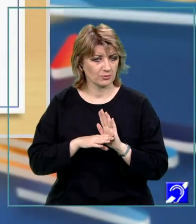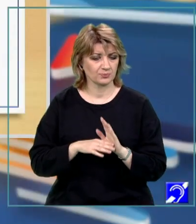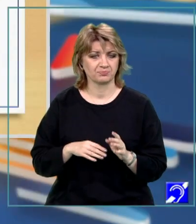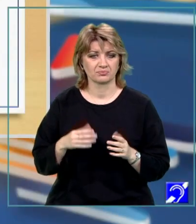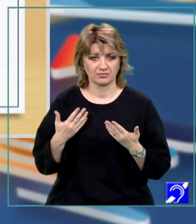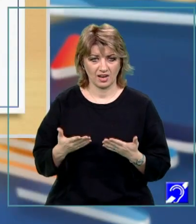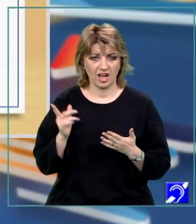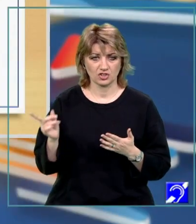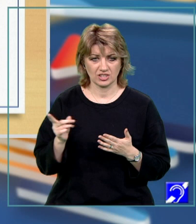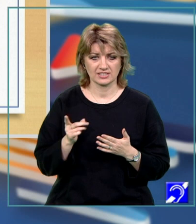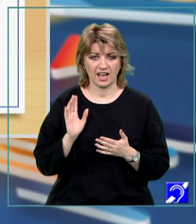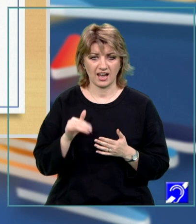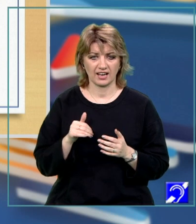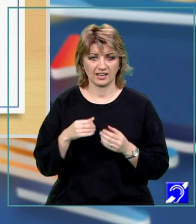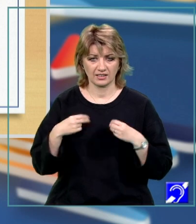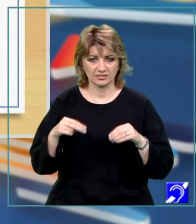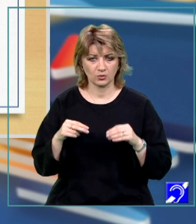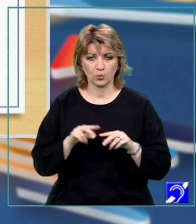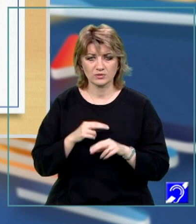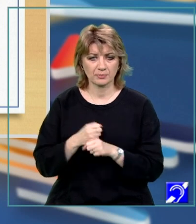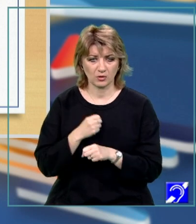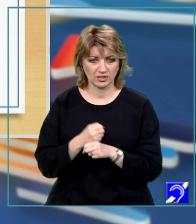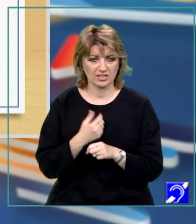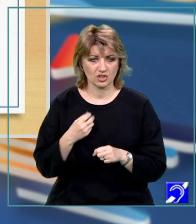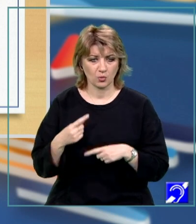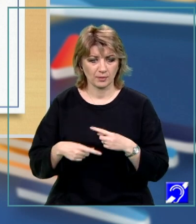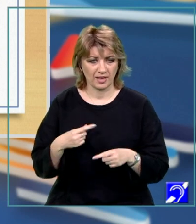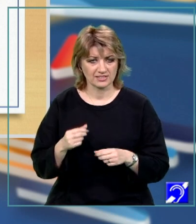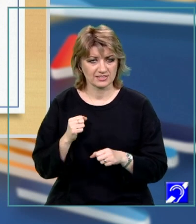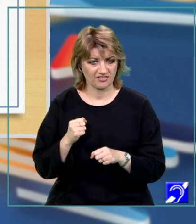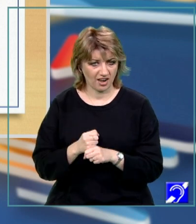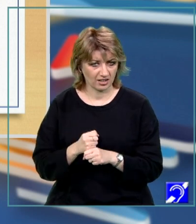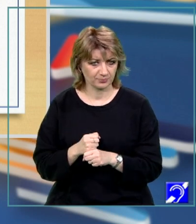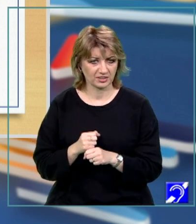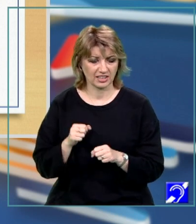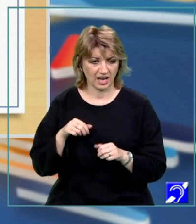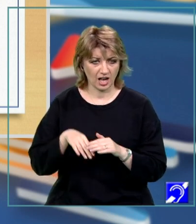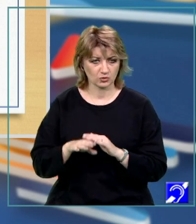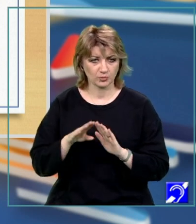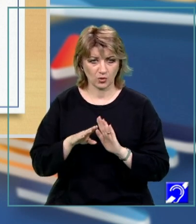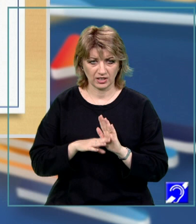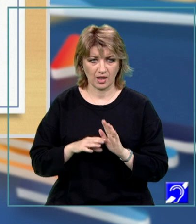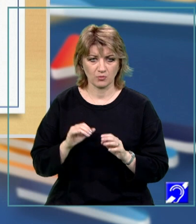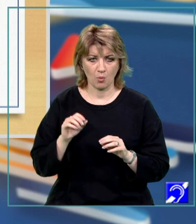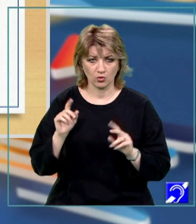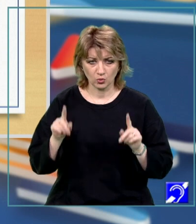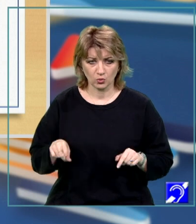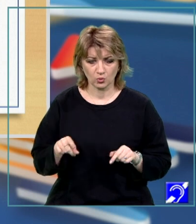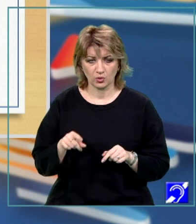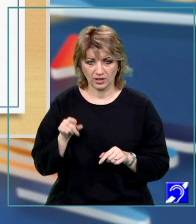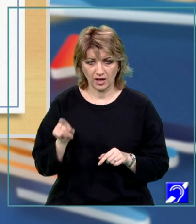asemenea, acesta conține indicații pentru prelucrările ce urmează să se realizeze, în cadrul programului principal sau modului apelant.